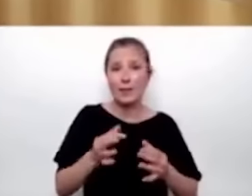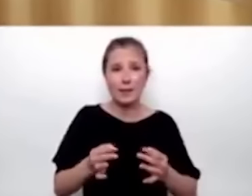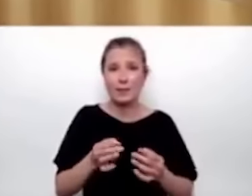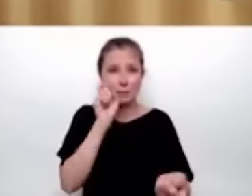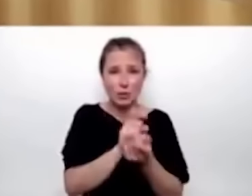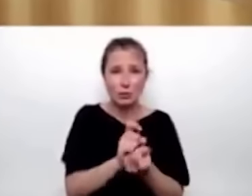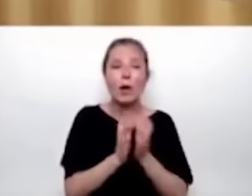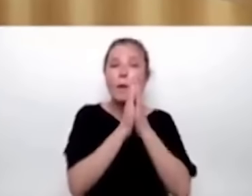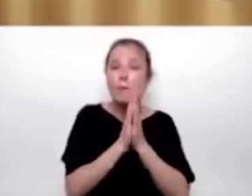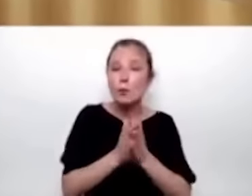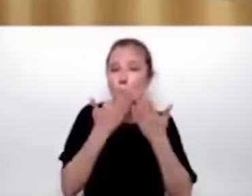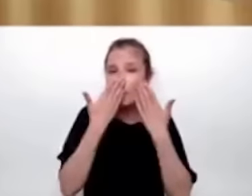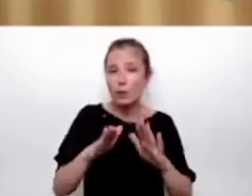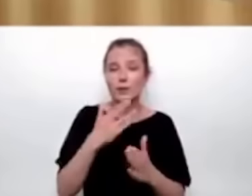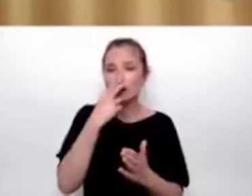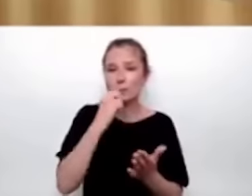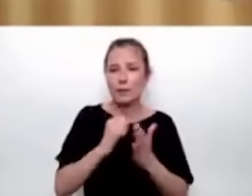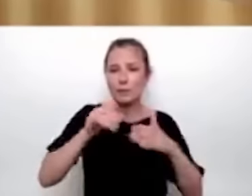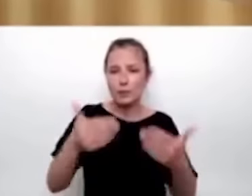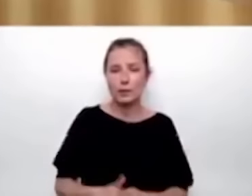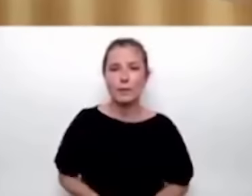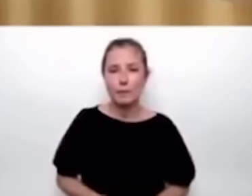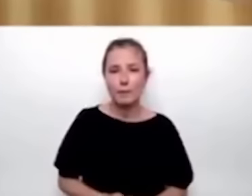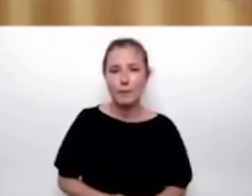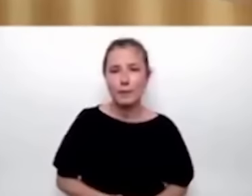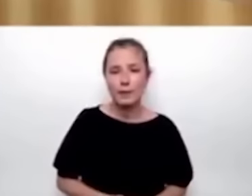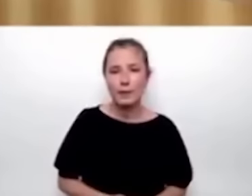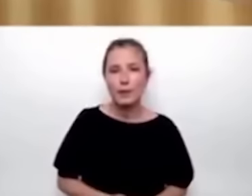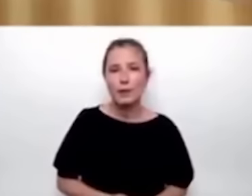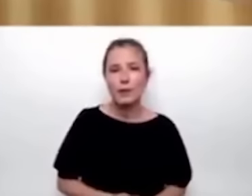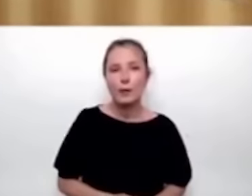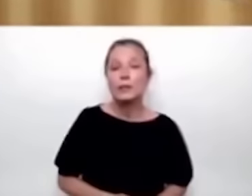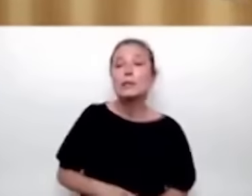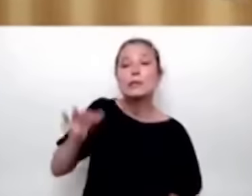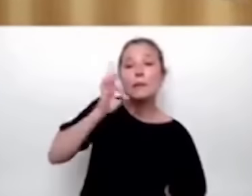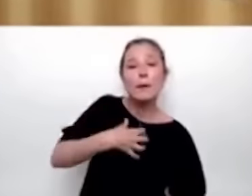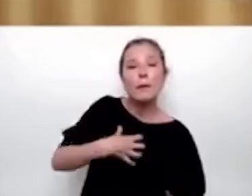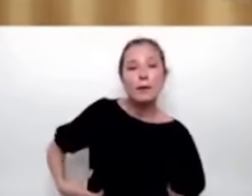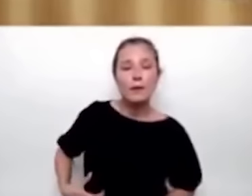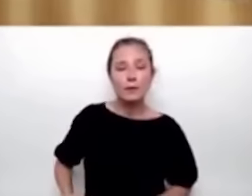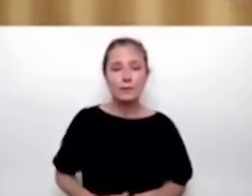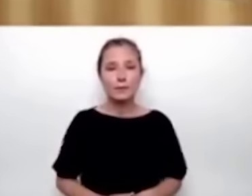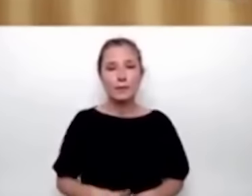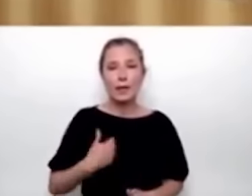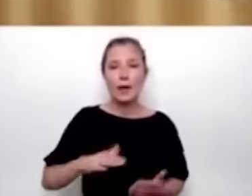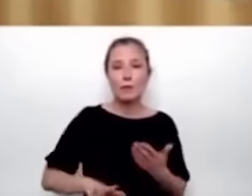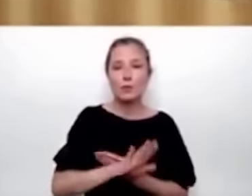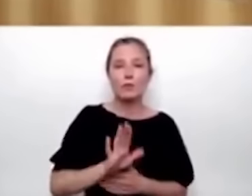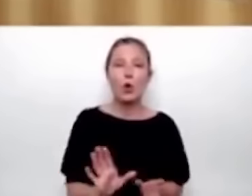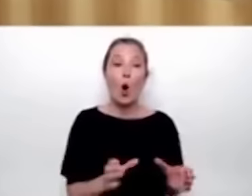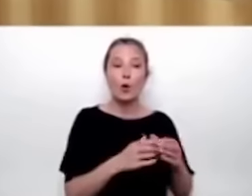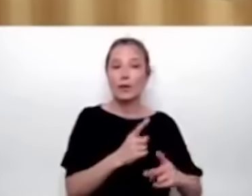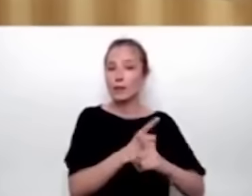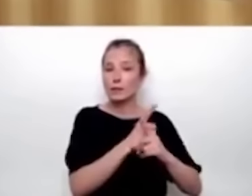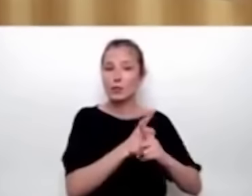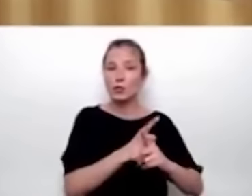jestem przedstawicielem organu niezależnego od władzy ustawodawczej i wykonawczej. W związku z czym proszę nie zwracać mi uwagi i nie